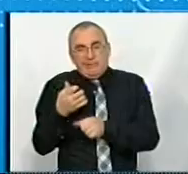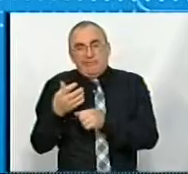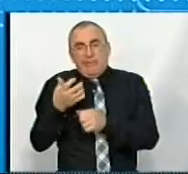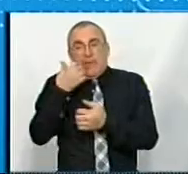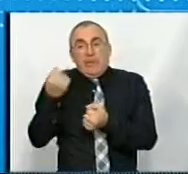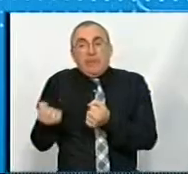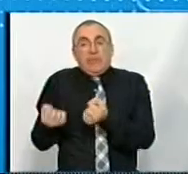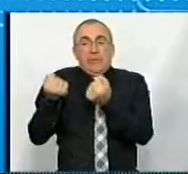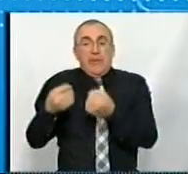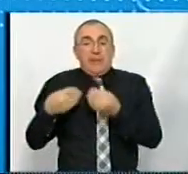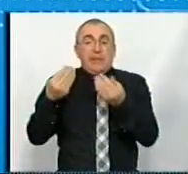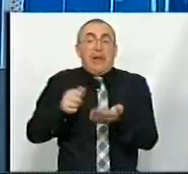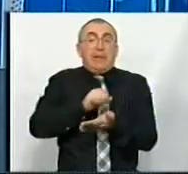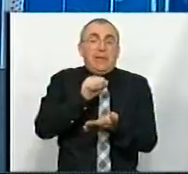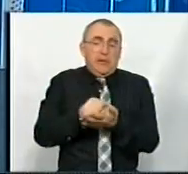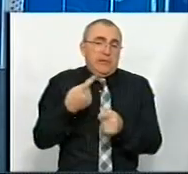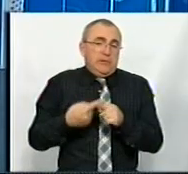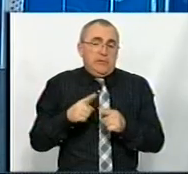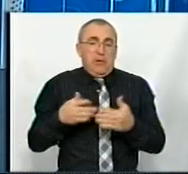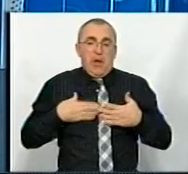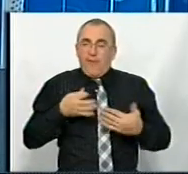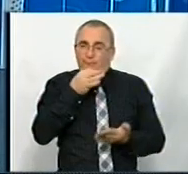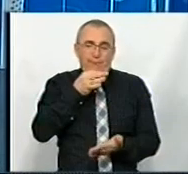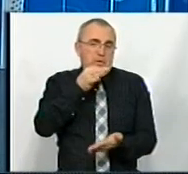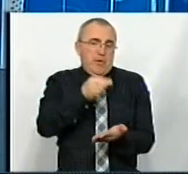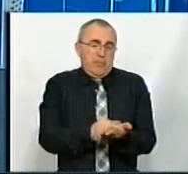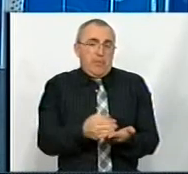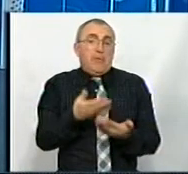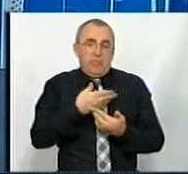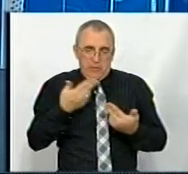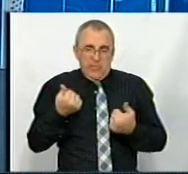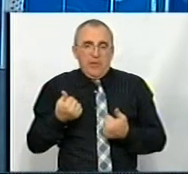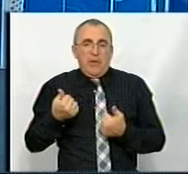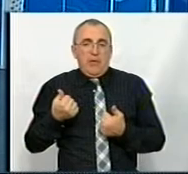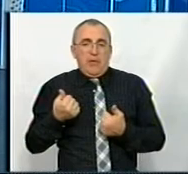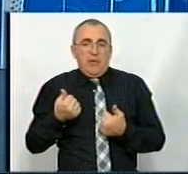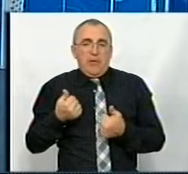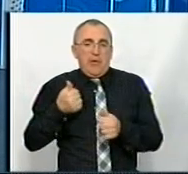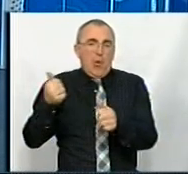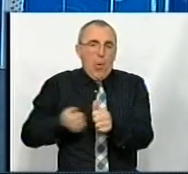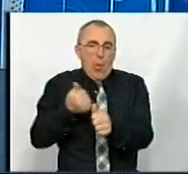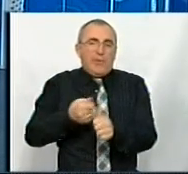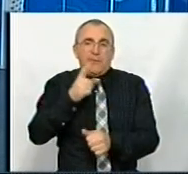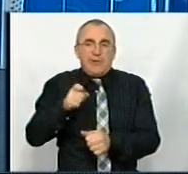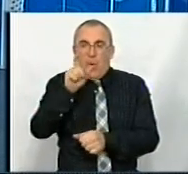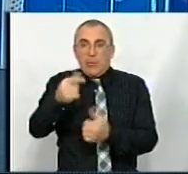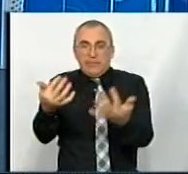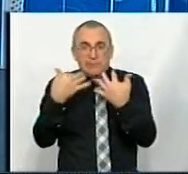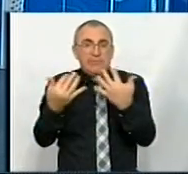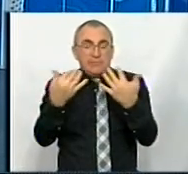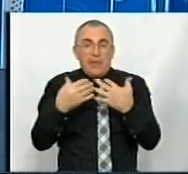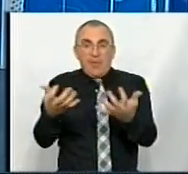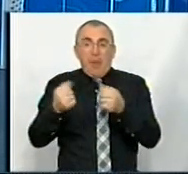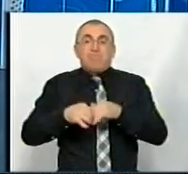намагаємось їх дати диплом, тоді це була б наша відповідальність. Ми кажемо, да, ми гонимося, значить, гонитва за абітурієнтом, для того, щоб